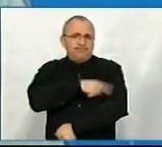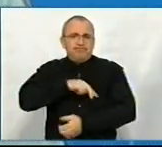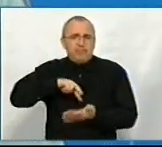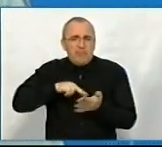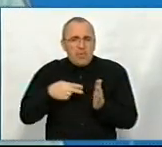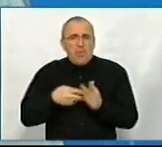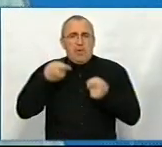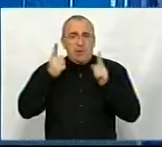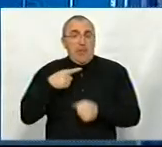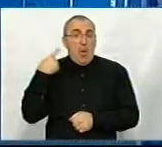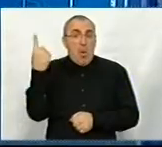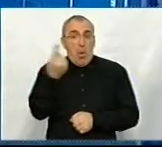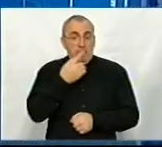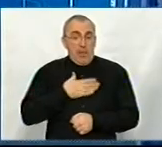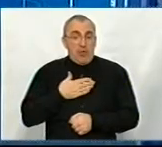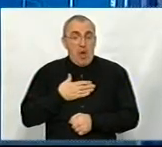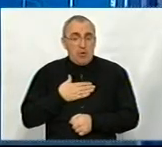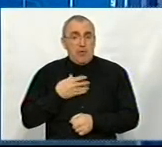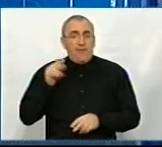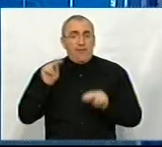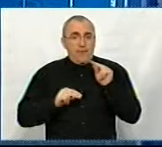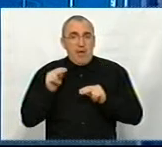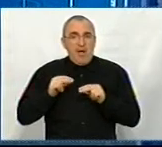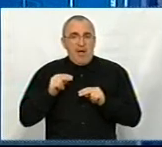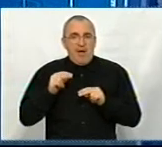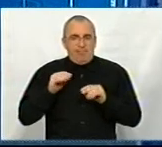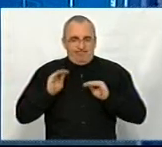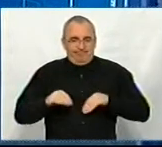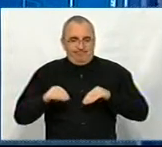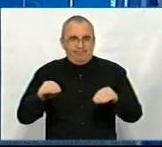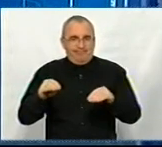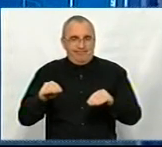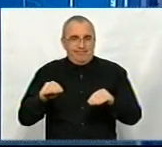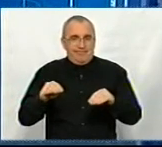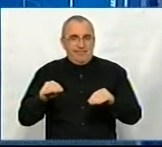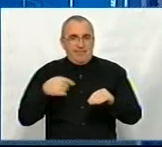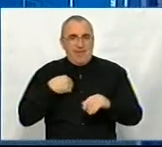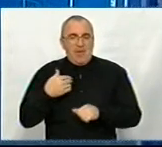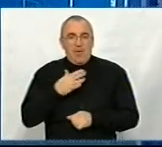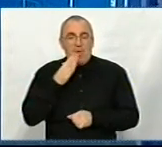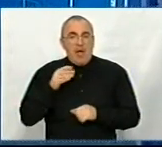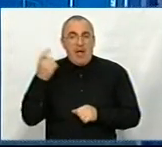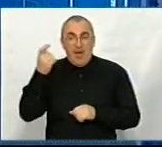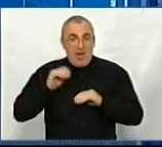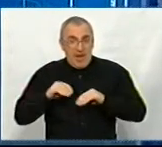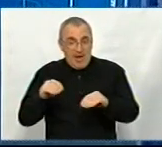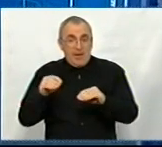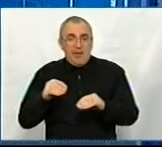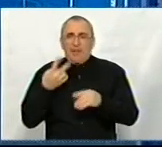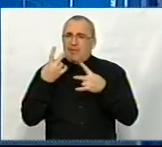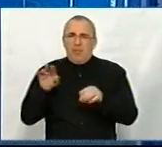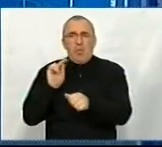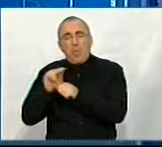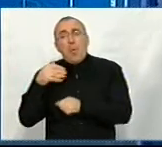Дійсно, область наша, вона вважається аграрною, але, як я люблю казати, аграріїв не потрібно вчити,